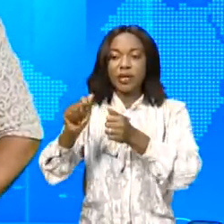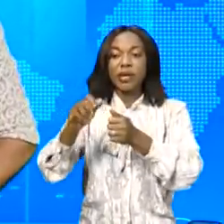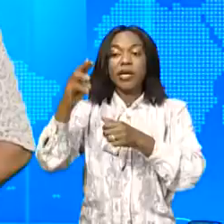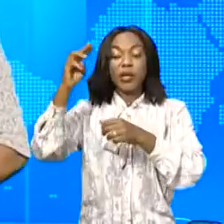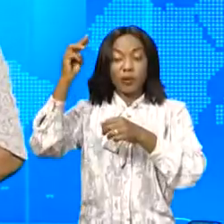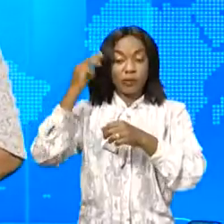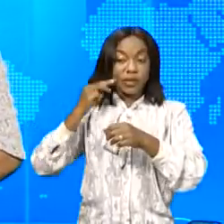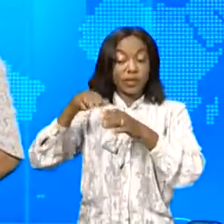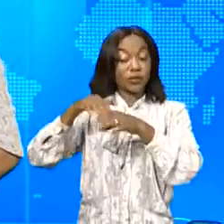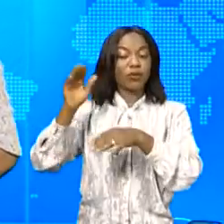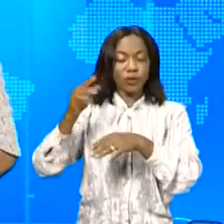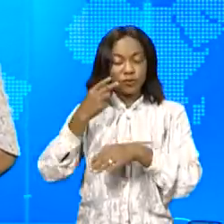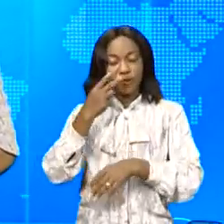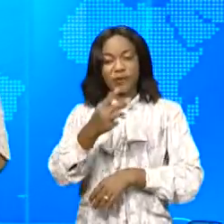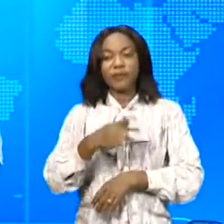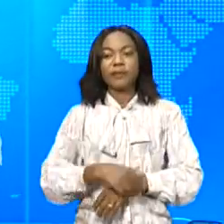Didier Manzenga.